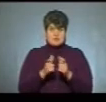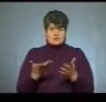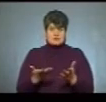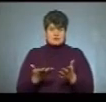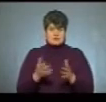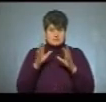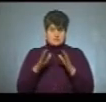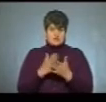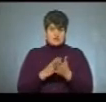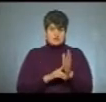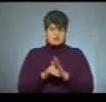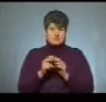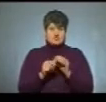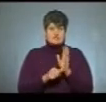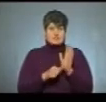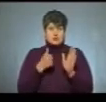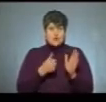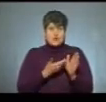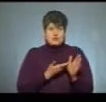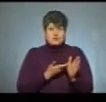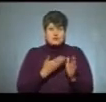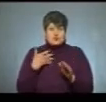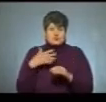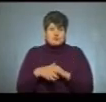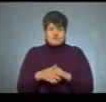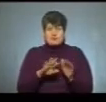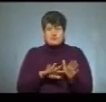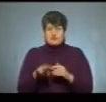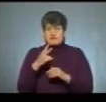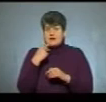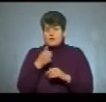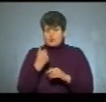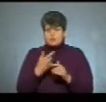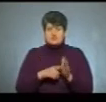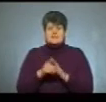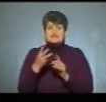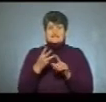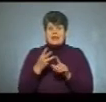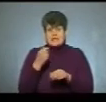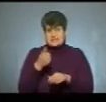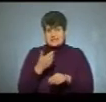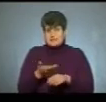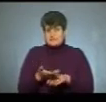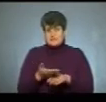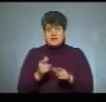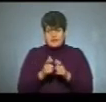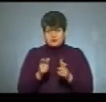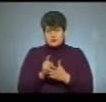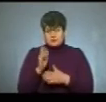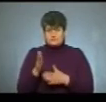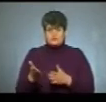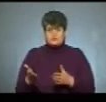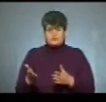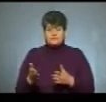16-го року, тому ми розуміємо, що вже пройшло два роки, вже третій рік почався для того, щоб все-таки картка була. Тому